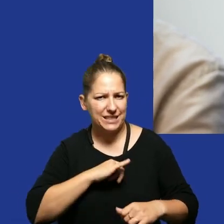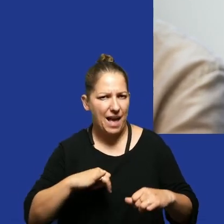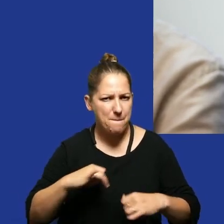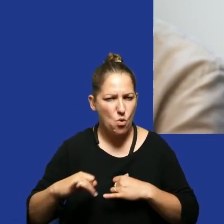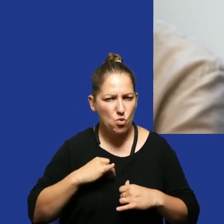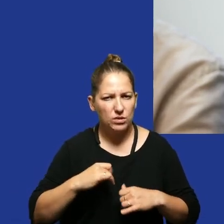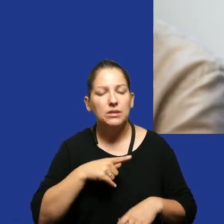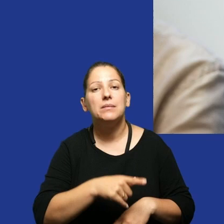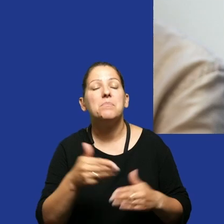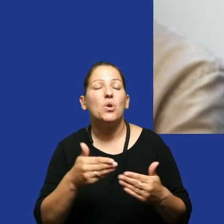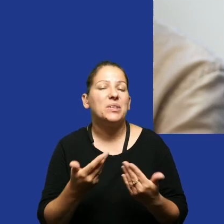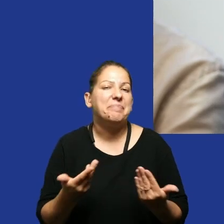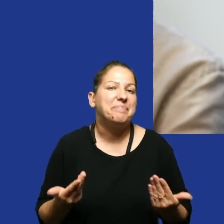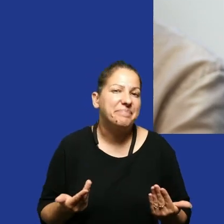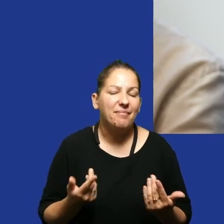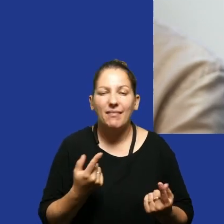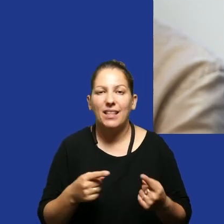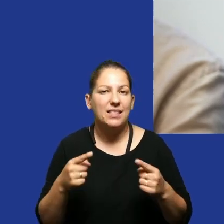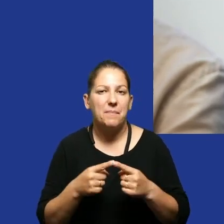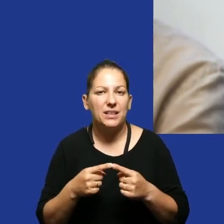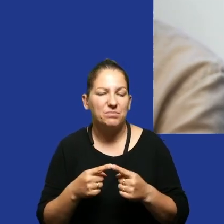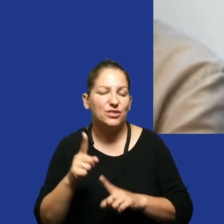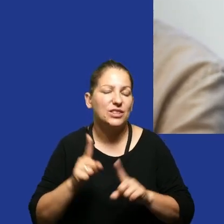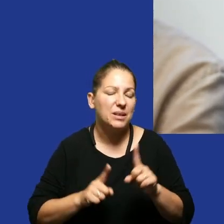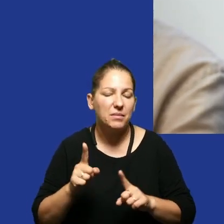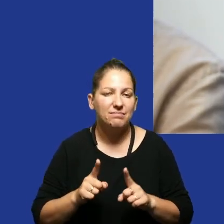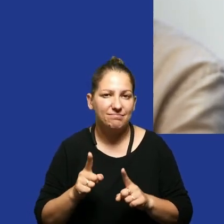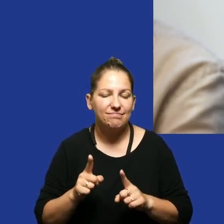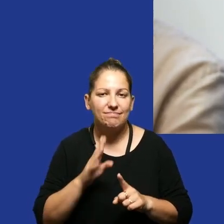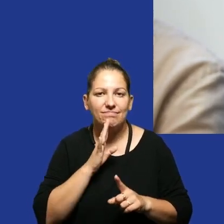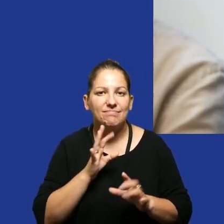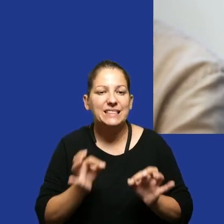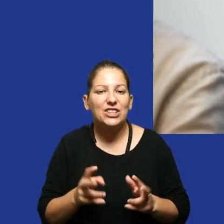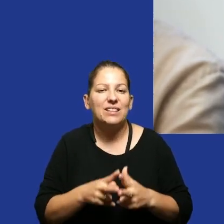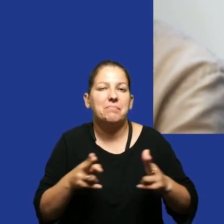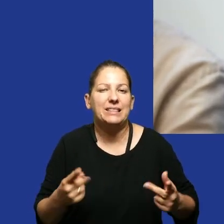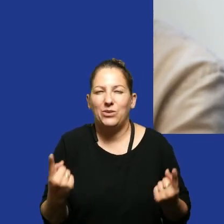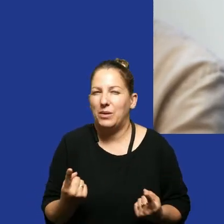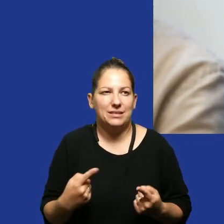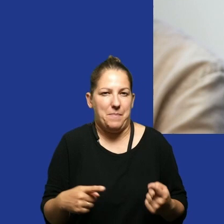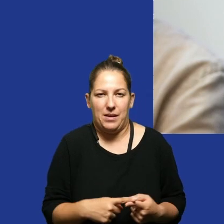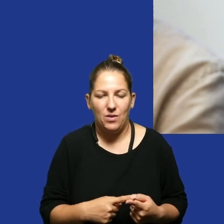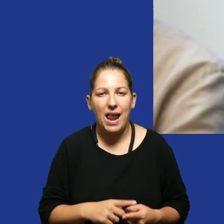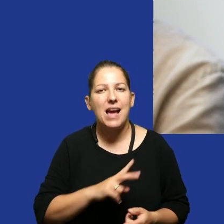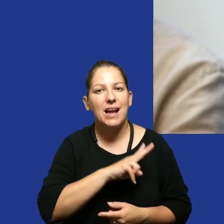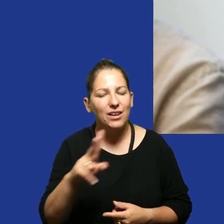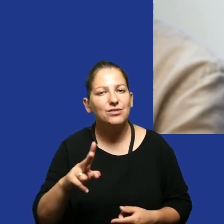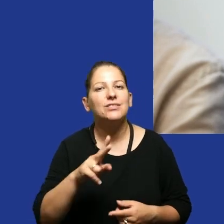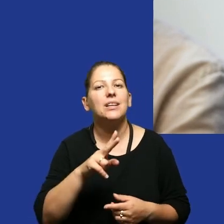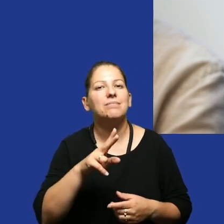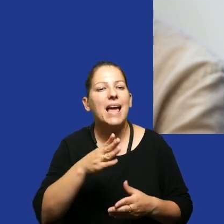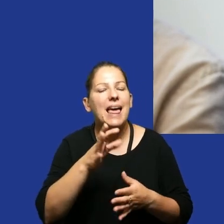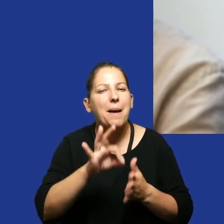oczywiście czasem może być niezgodny z czasami jakby obecnymi czasami ale każdy da się za tą swoją gminę